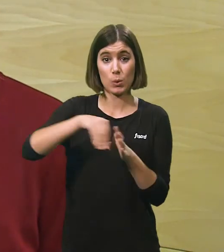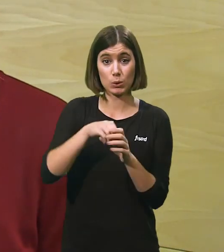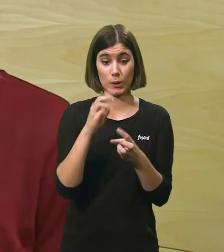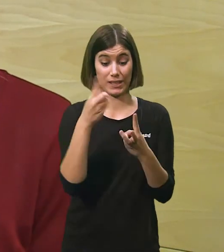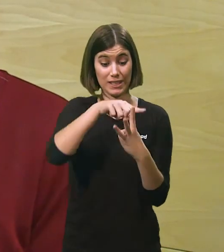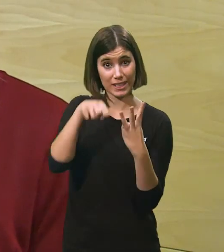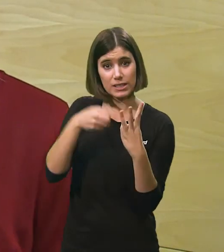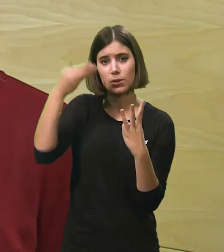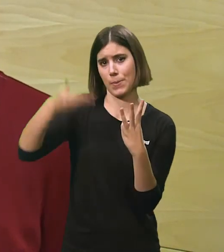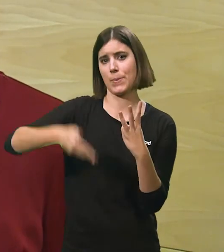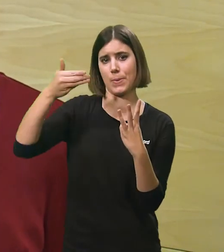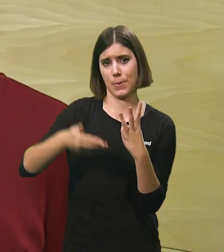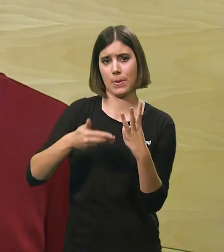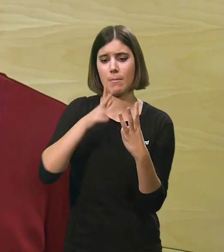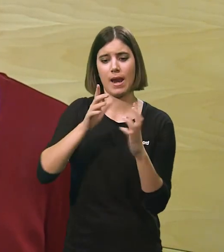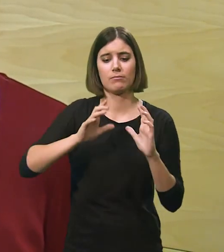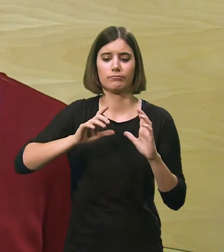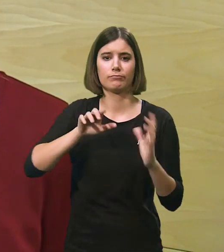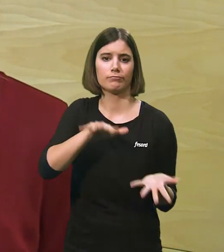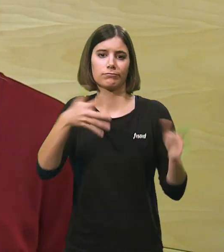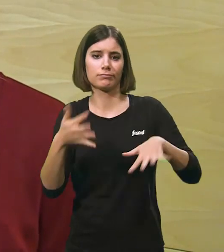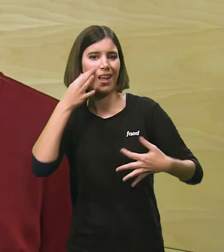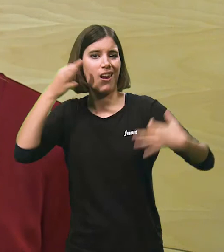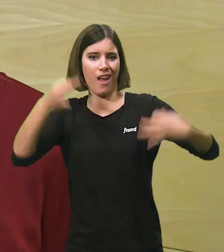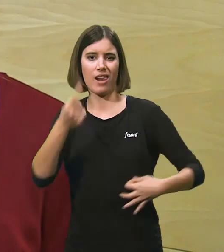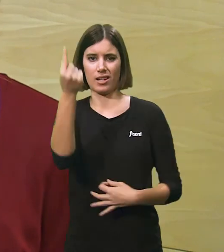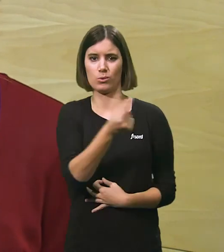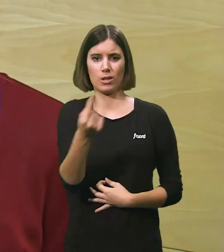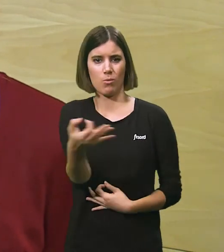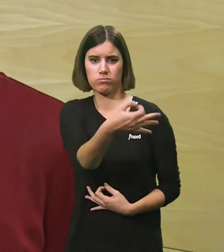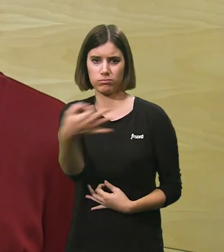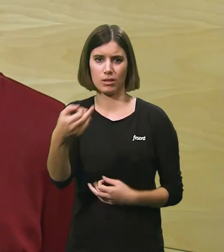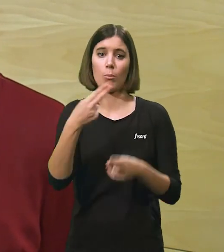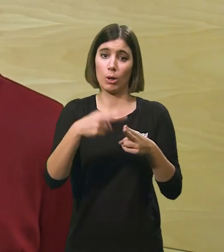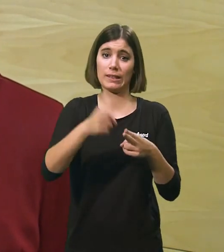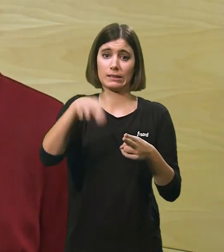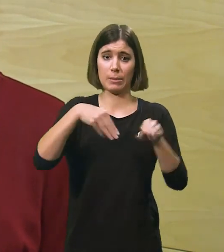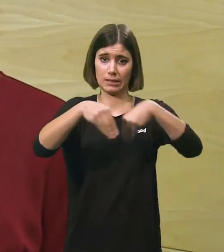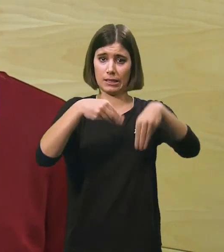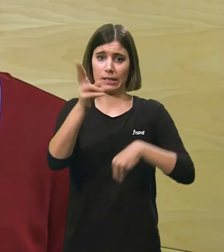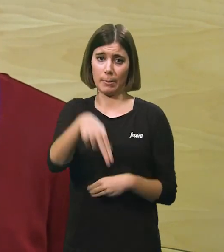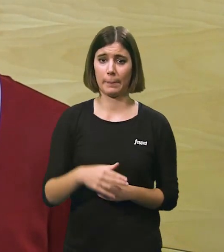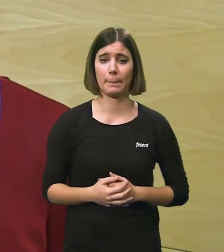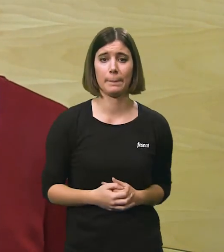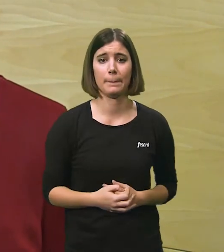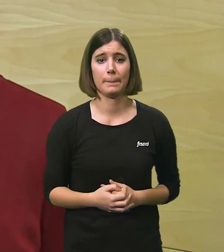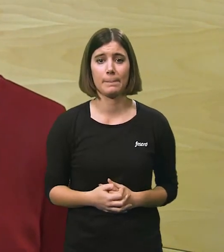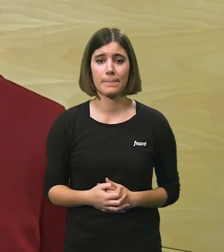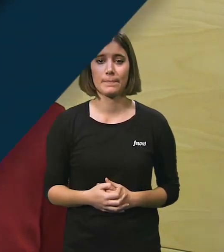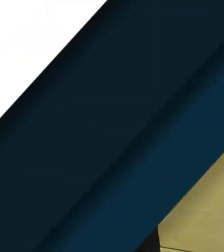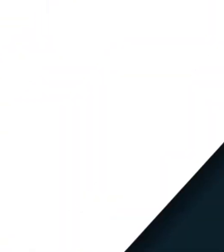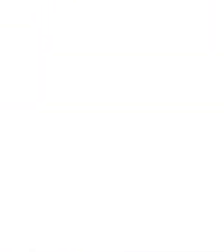diversitat i inclusió realment es cristal·lissen en resultats i en polítiques i en estratègies.